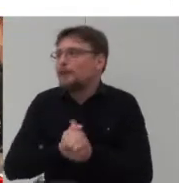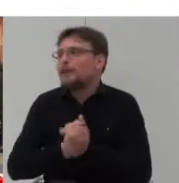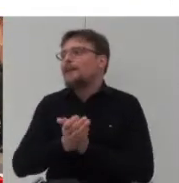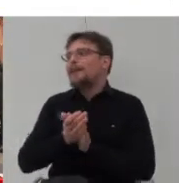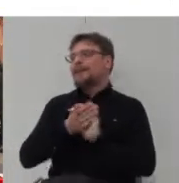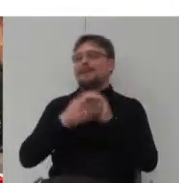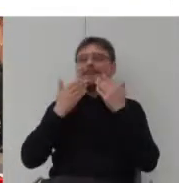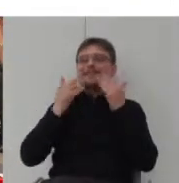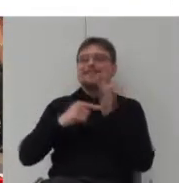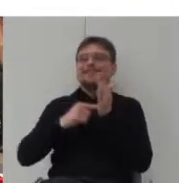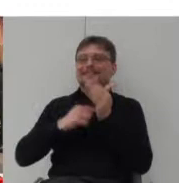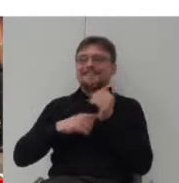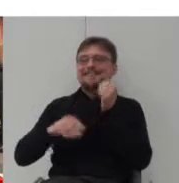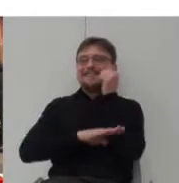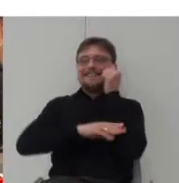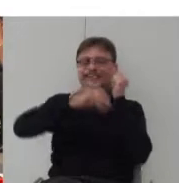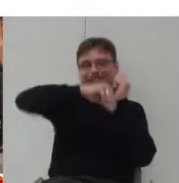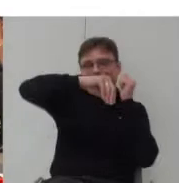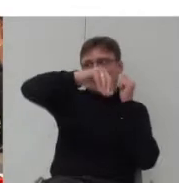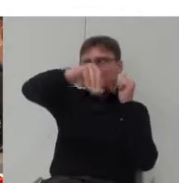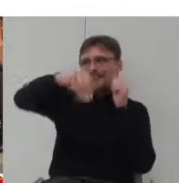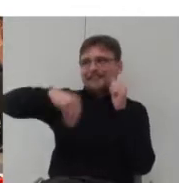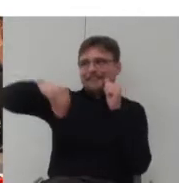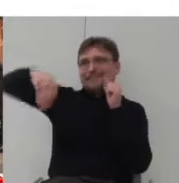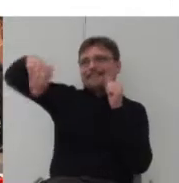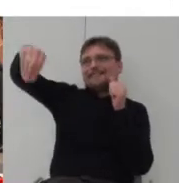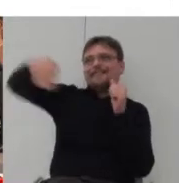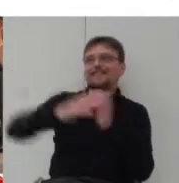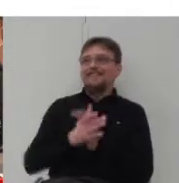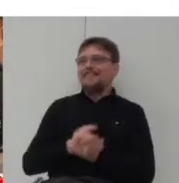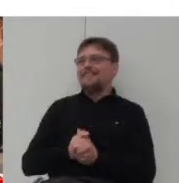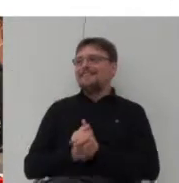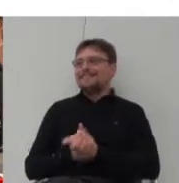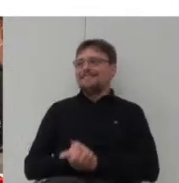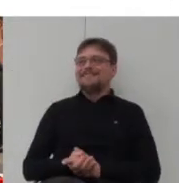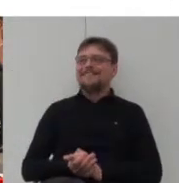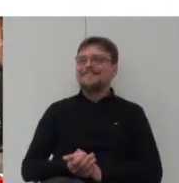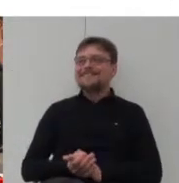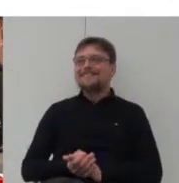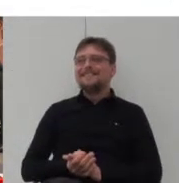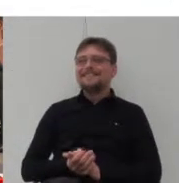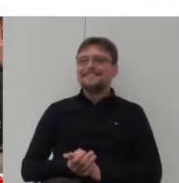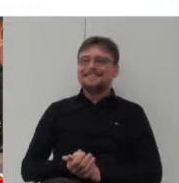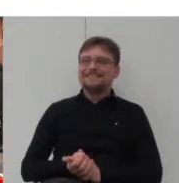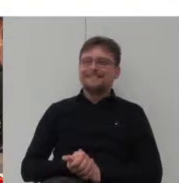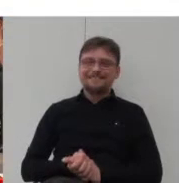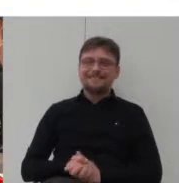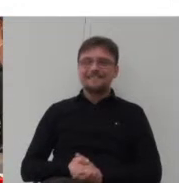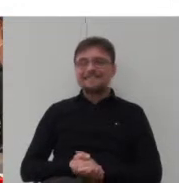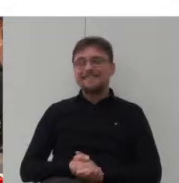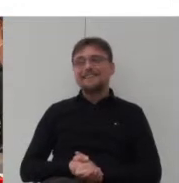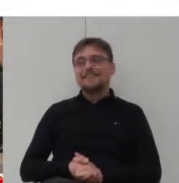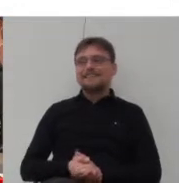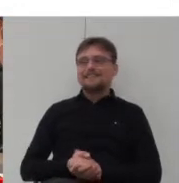Przewiduję także, że zabudowa istniejąca będzie w pewnym czasie dostosowywać się do